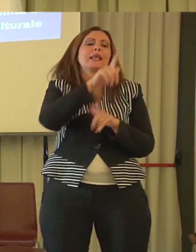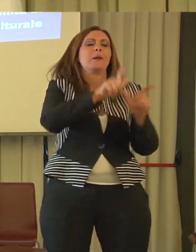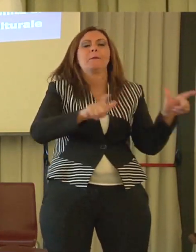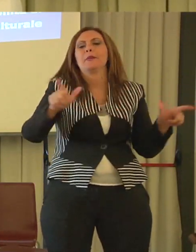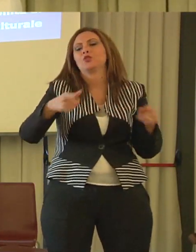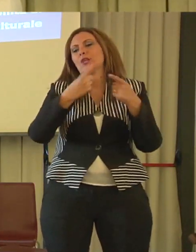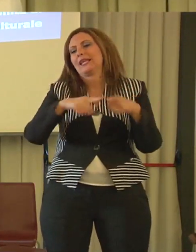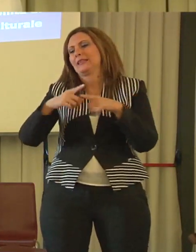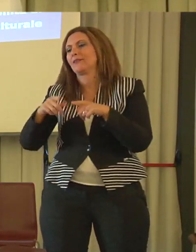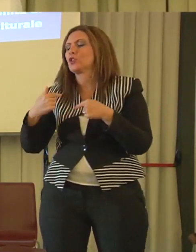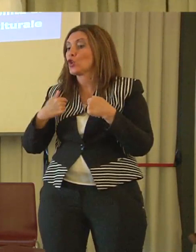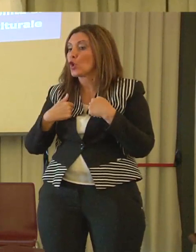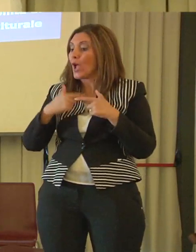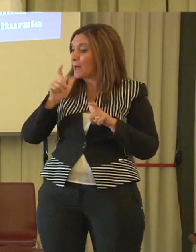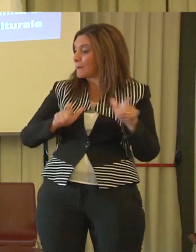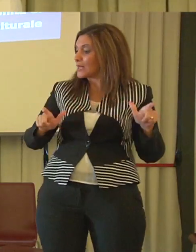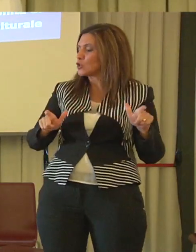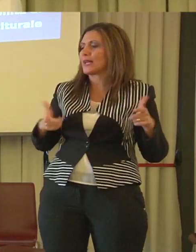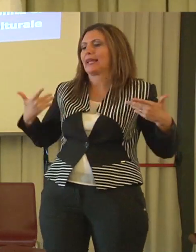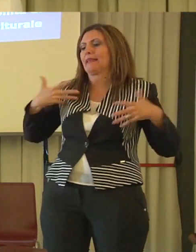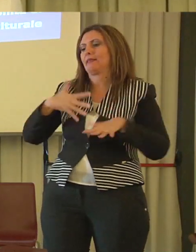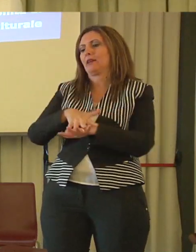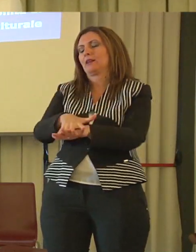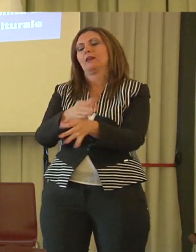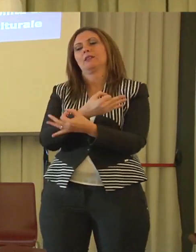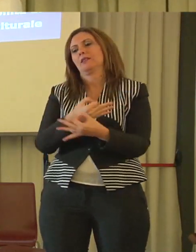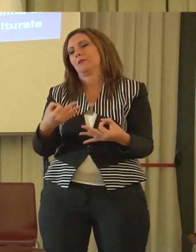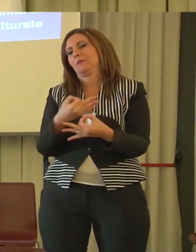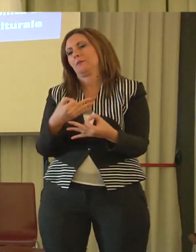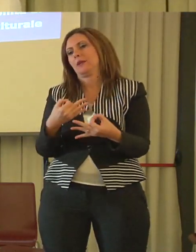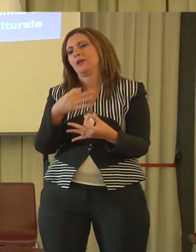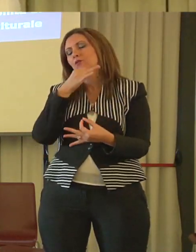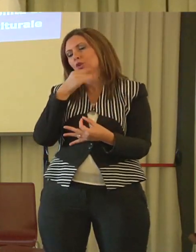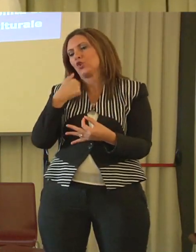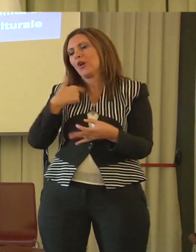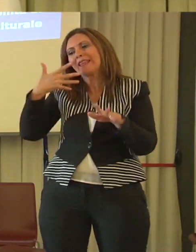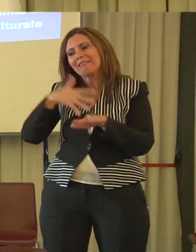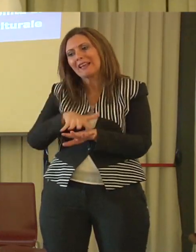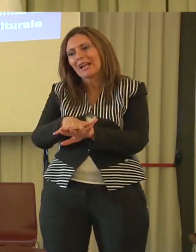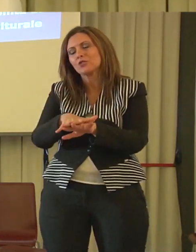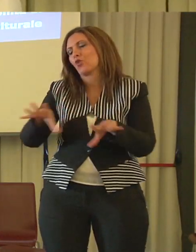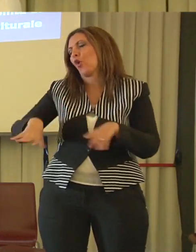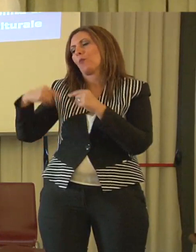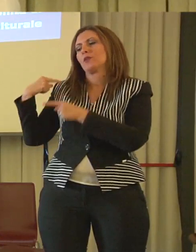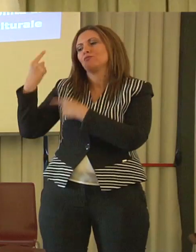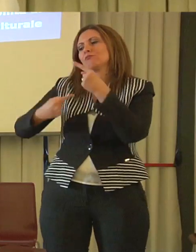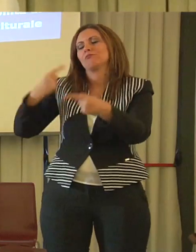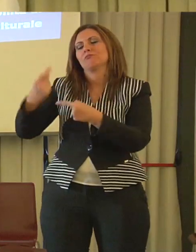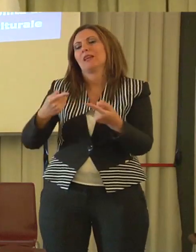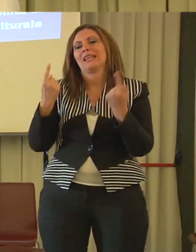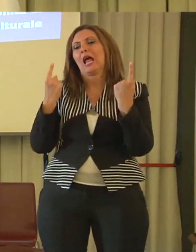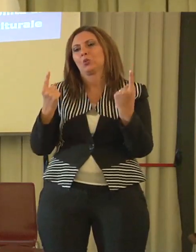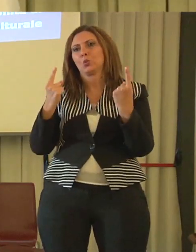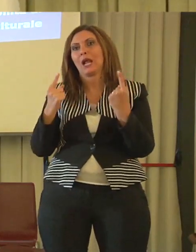integrati, noi quindi conosciamo a prescindere l'integrazione. E fino a spingersi dalla ravatana che è una